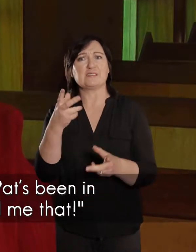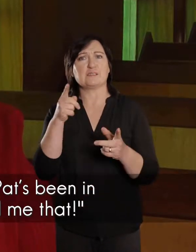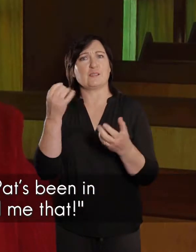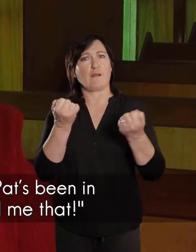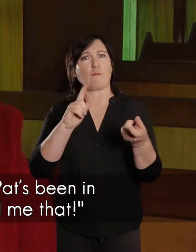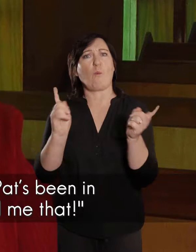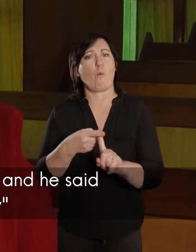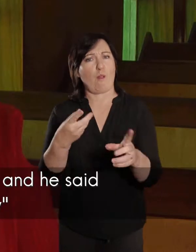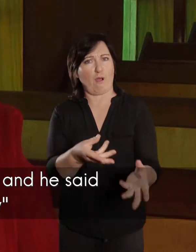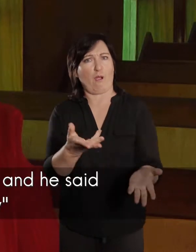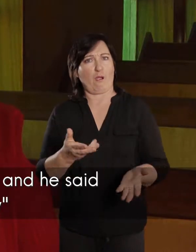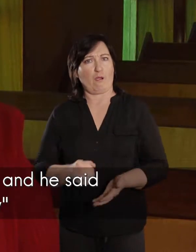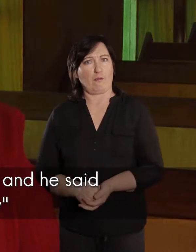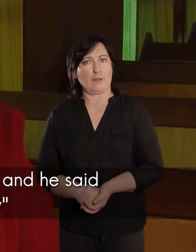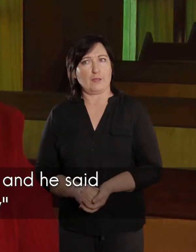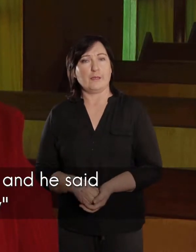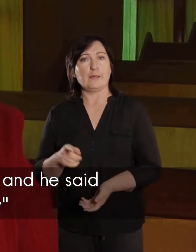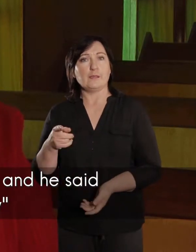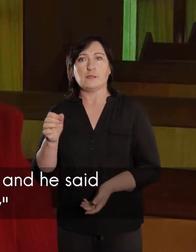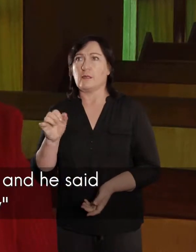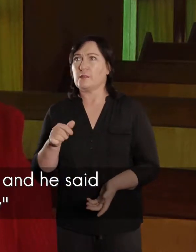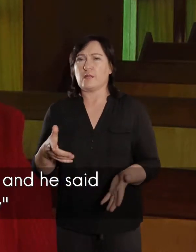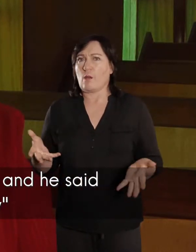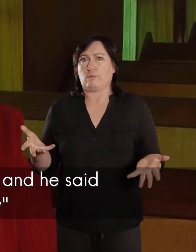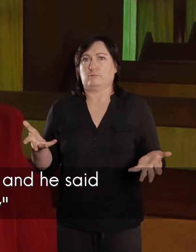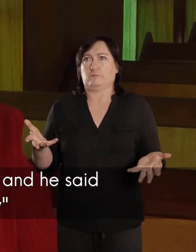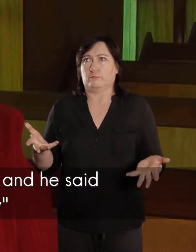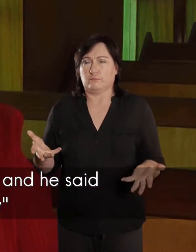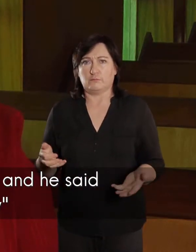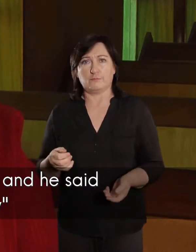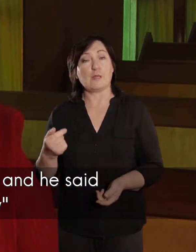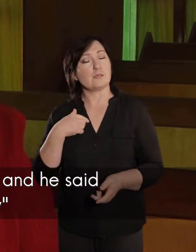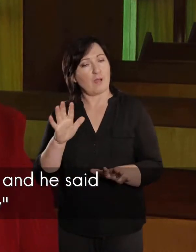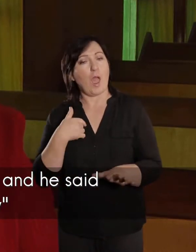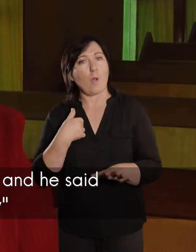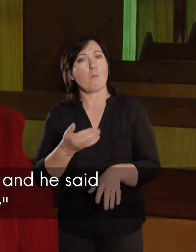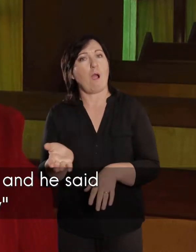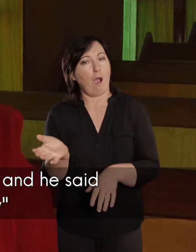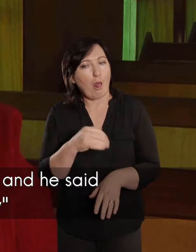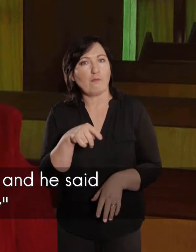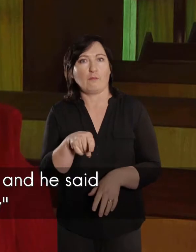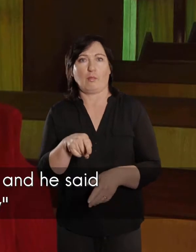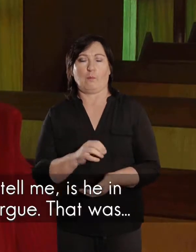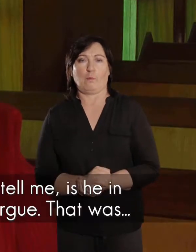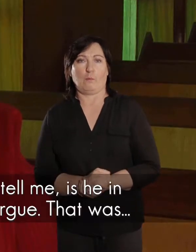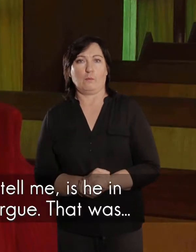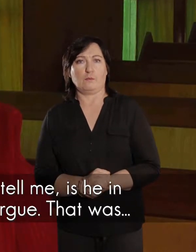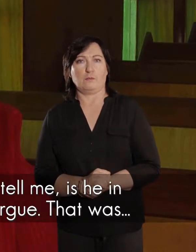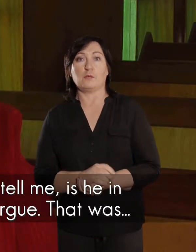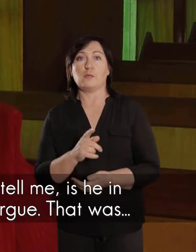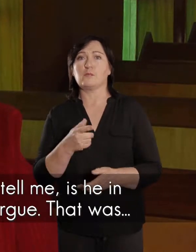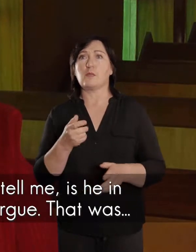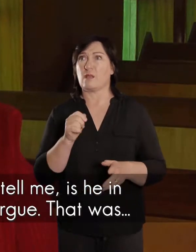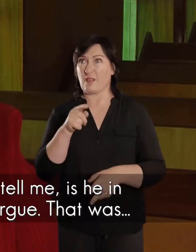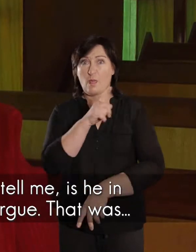vir my dit vertel nie, hy sê ja, ek sê nou, hoe is het nou met hom, hy sê, ek kom maar al jou hoeken nou, ek sê,